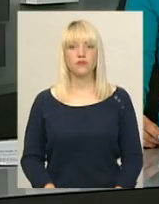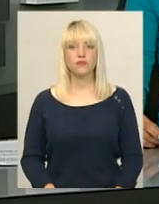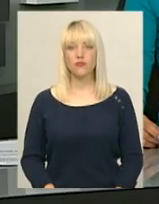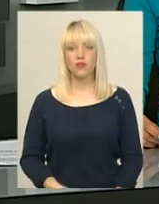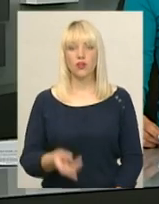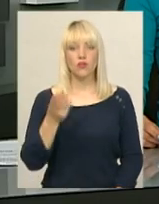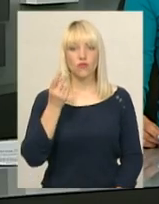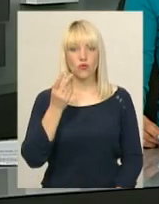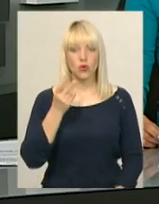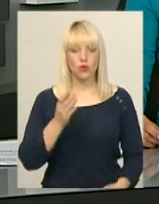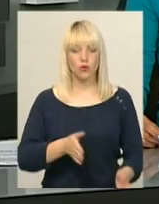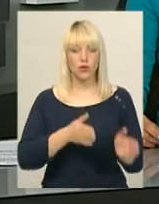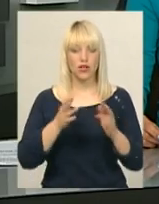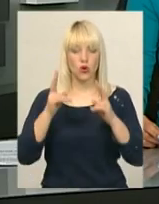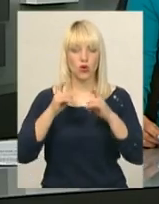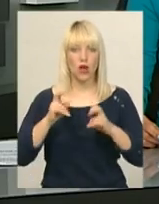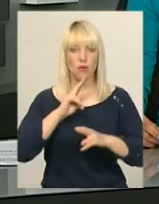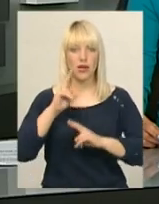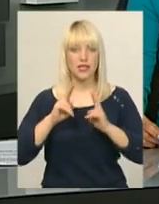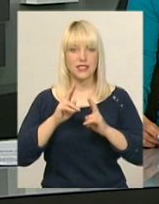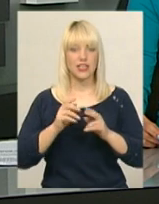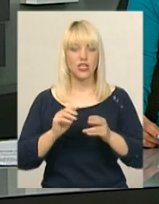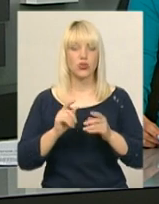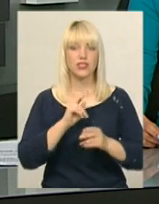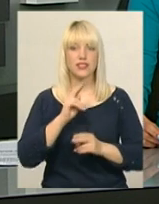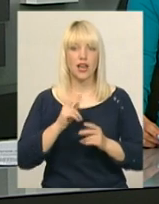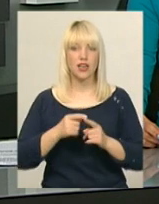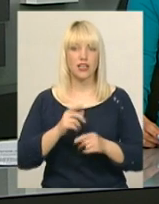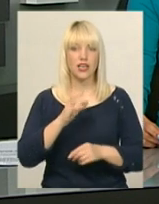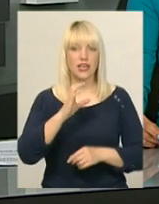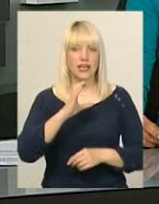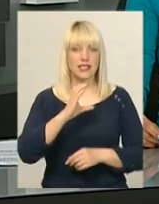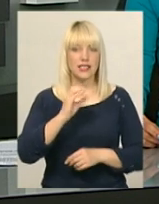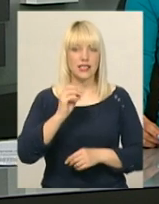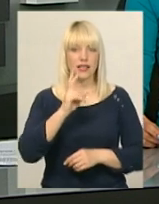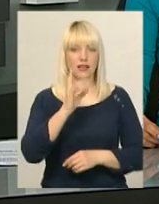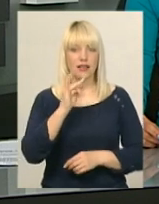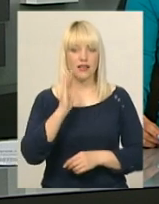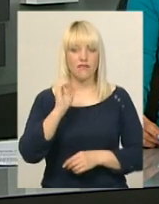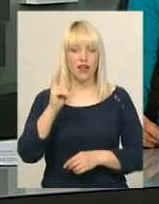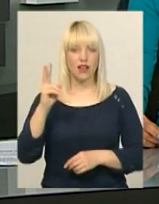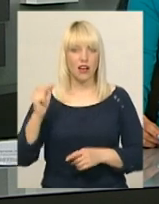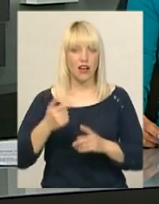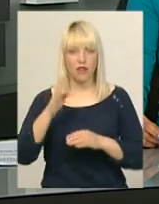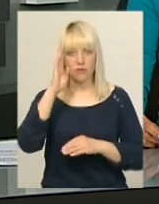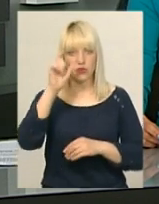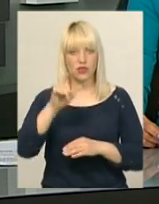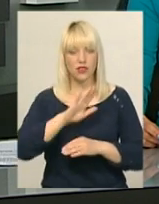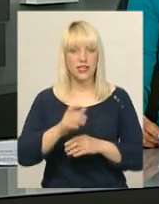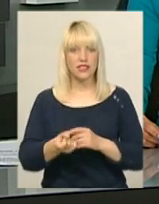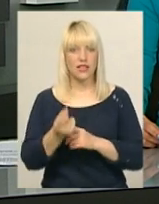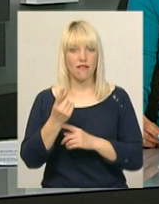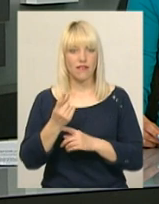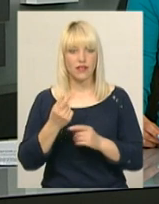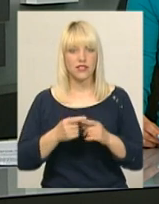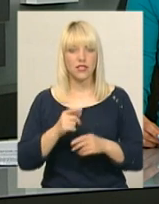Вдруге перенесли розгляд апеляційної скарги секретаря Хмельницької міської ради Михайла Кривака. Сьогодні він не з'явився на слухання справи. Михайло